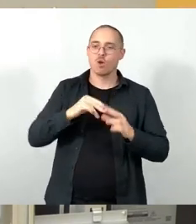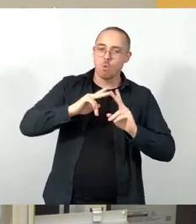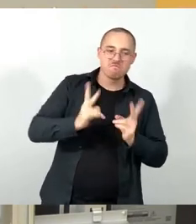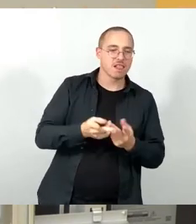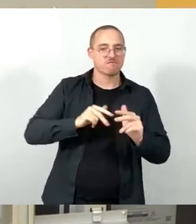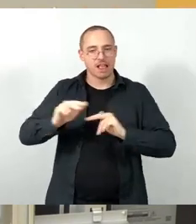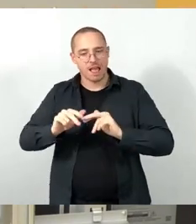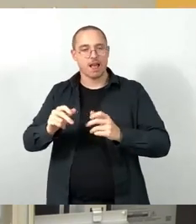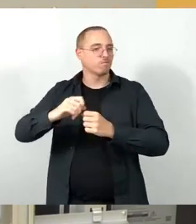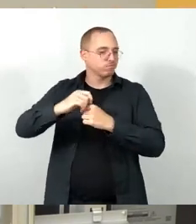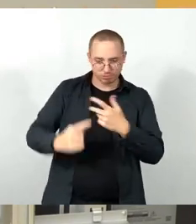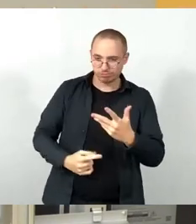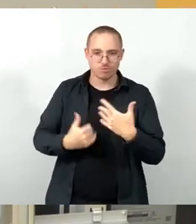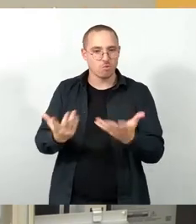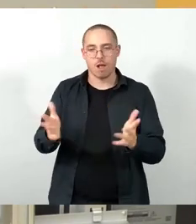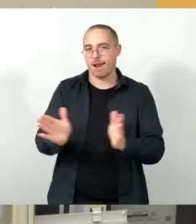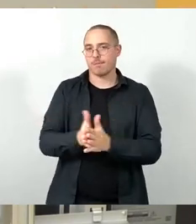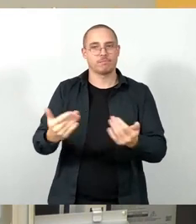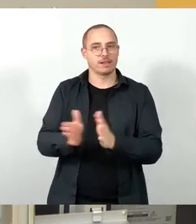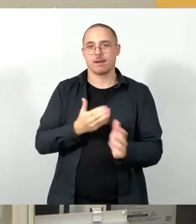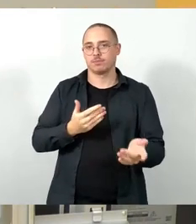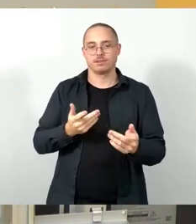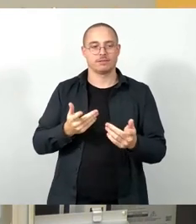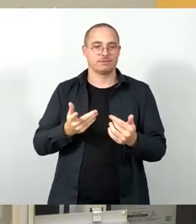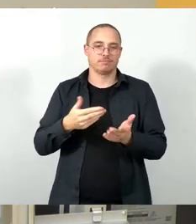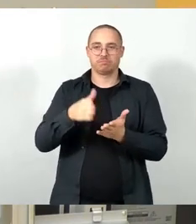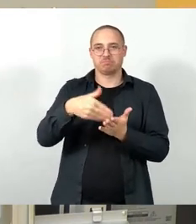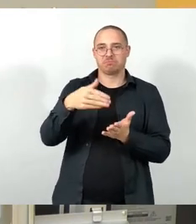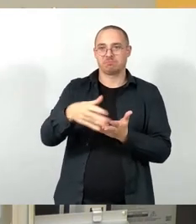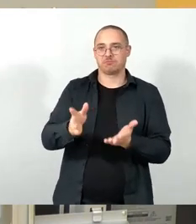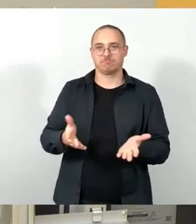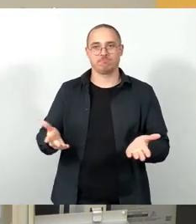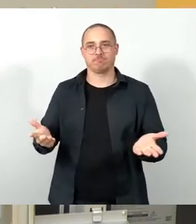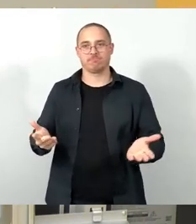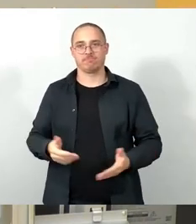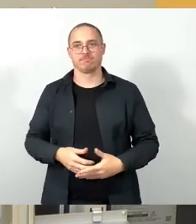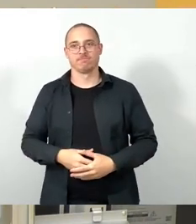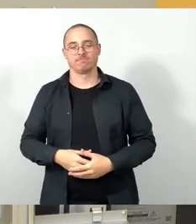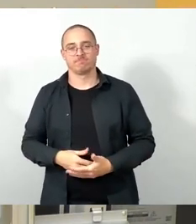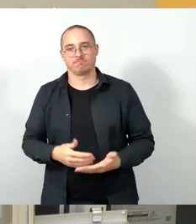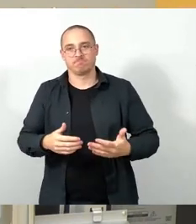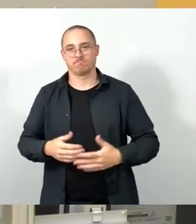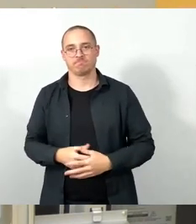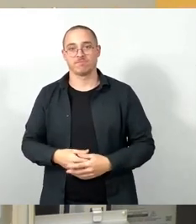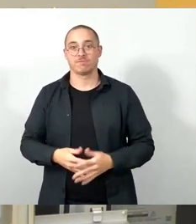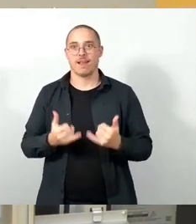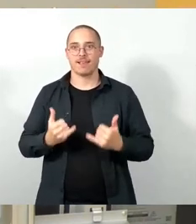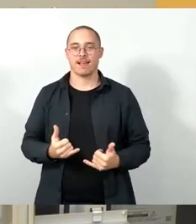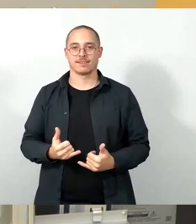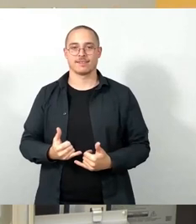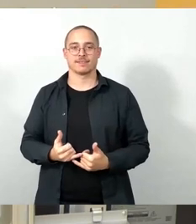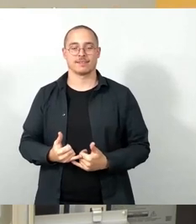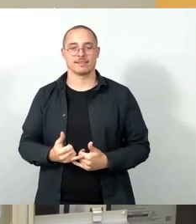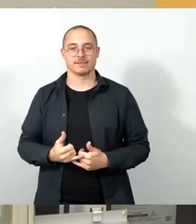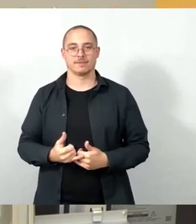Es war kein Reinkommen, es ist alles irgendwie, alles nichts gewesen und jetzt haben wir halt sozusagen einen